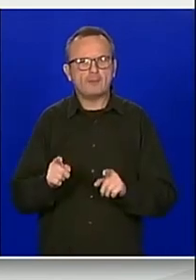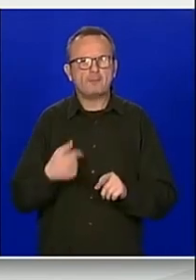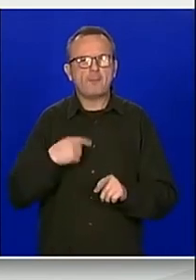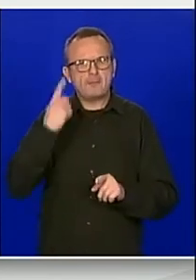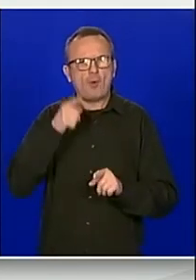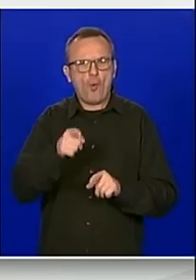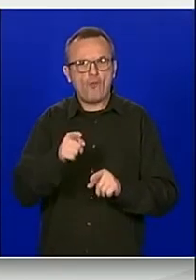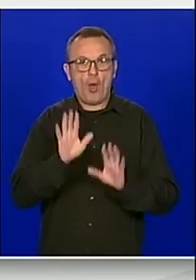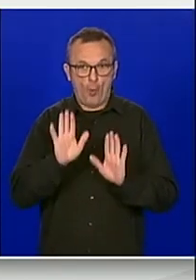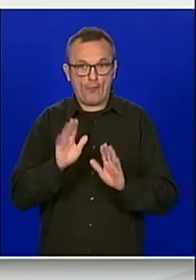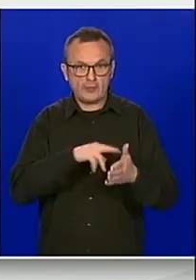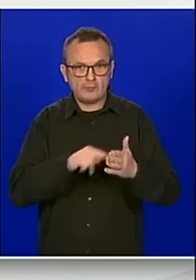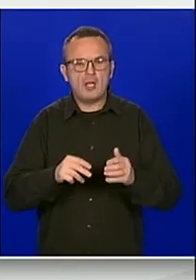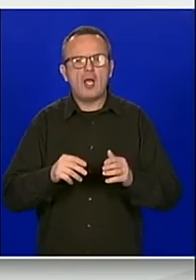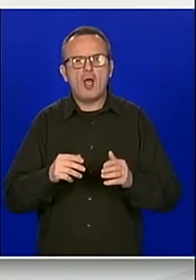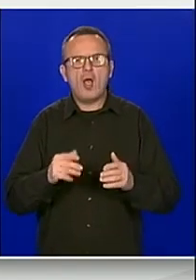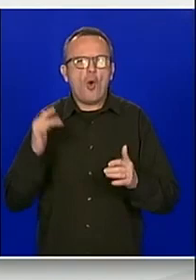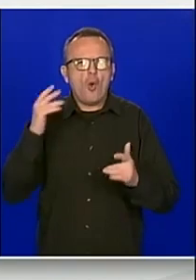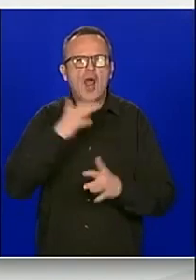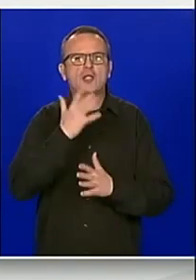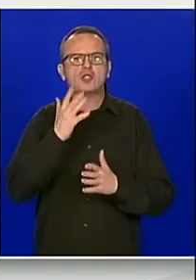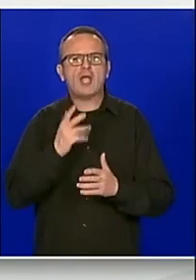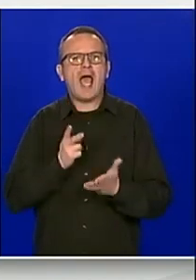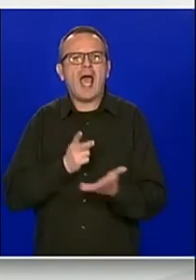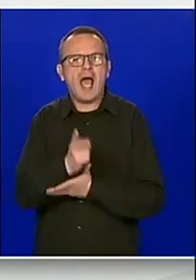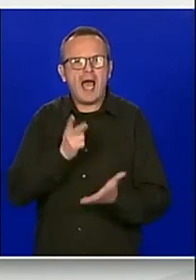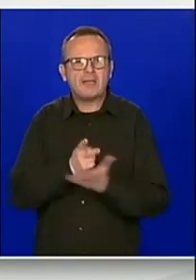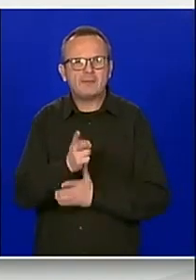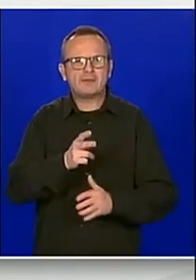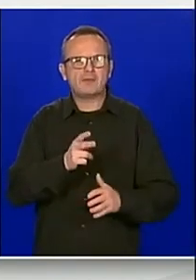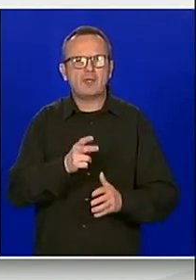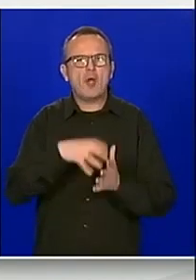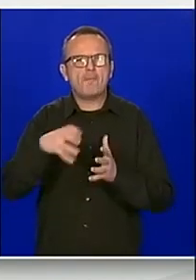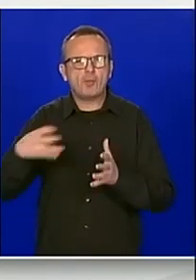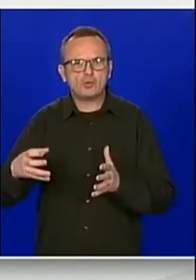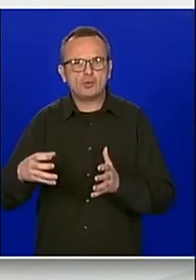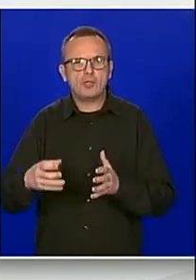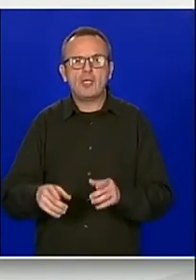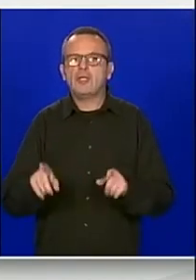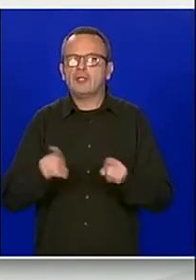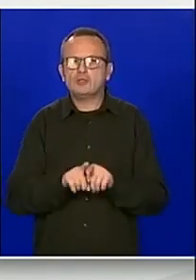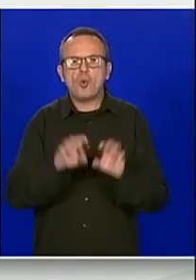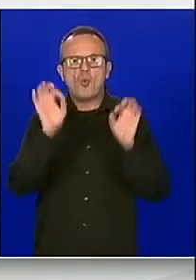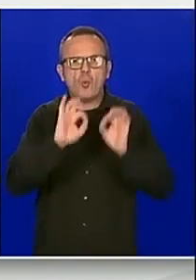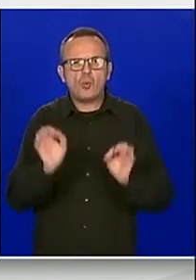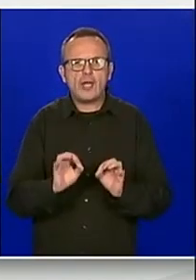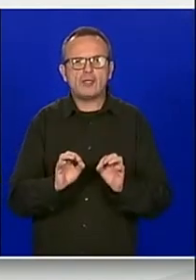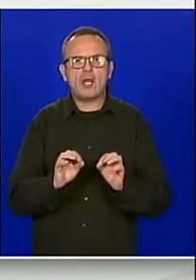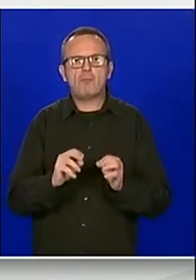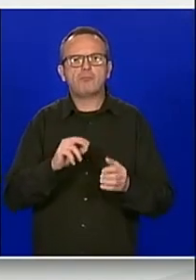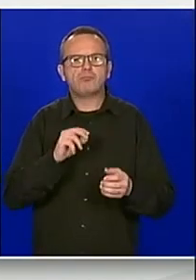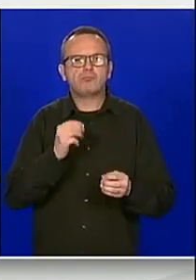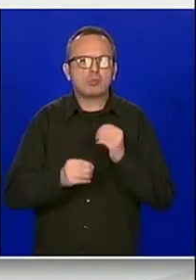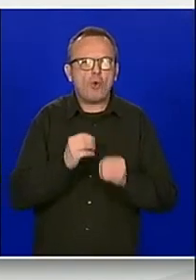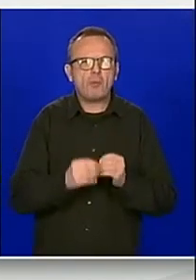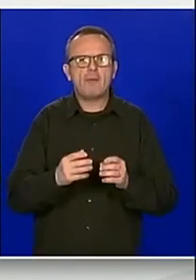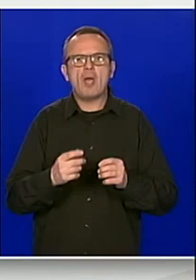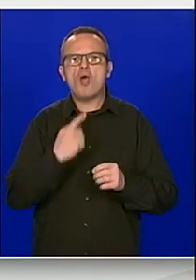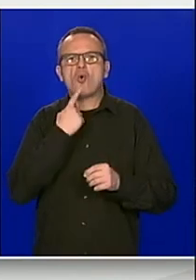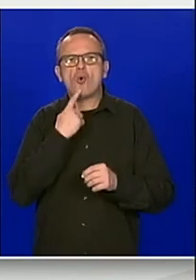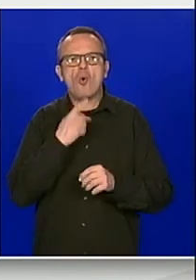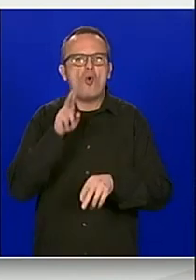sporazumom olakšale administrativne procedure i regulirala pitanja poput nadležnih